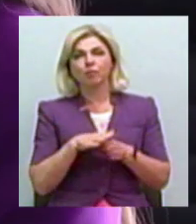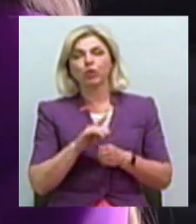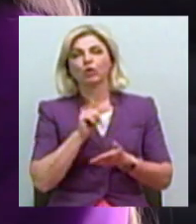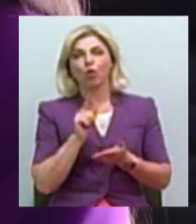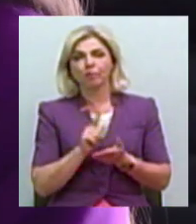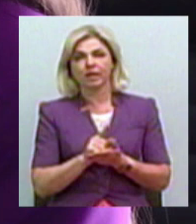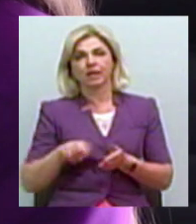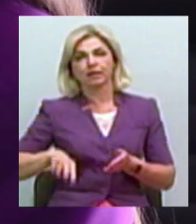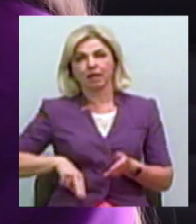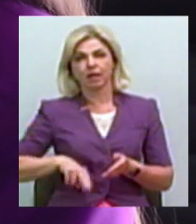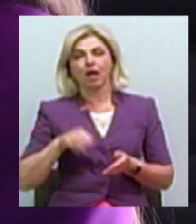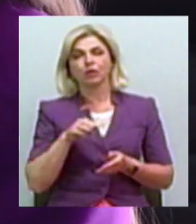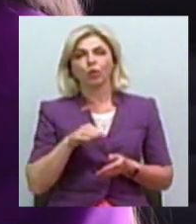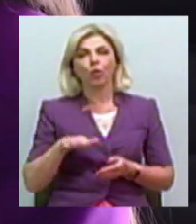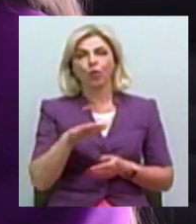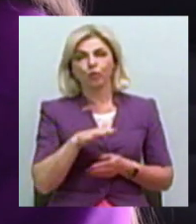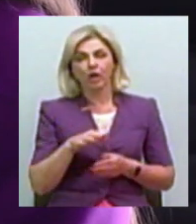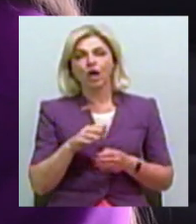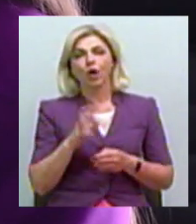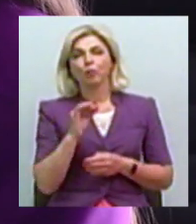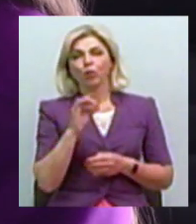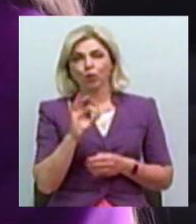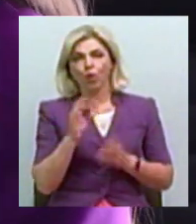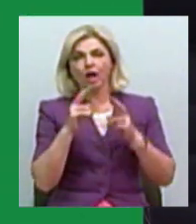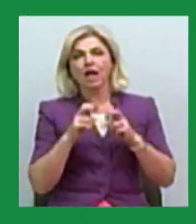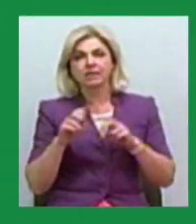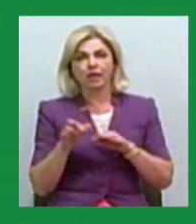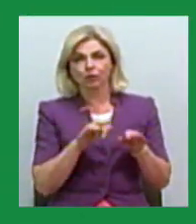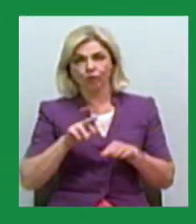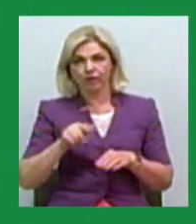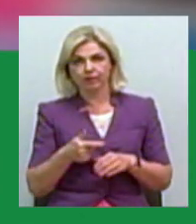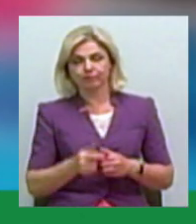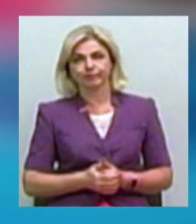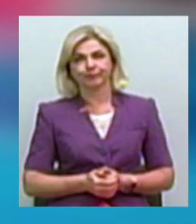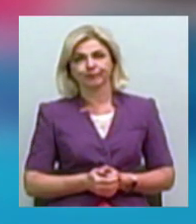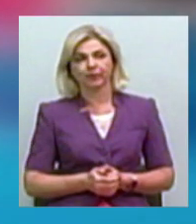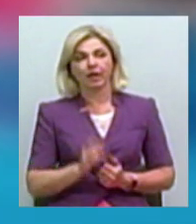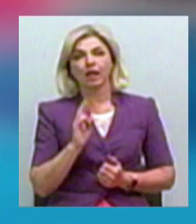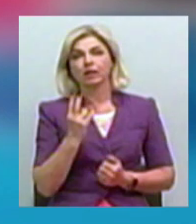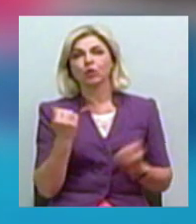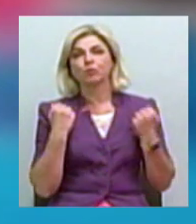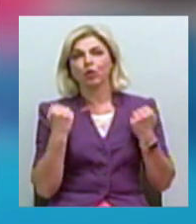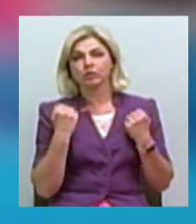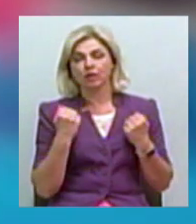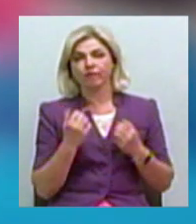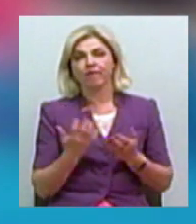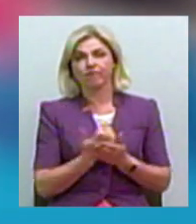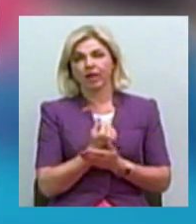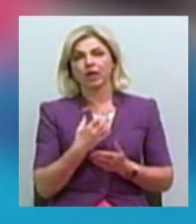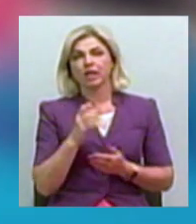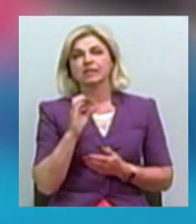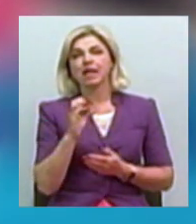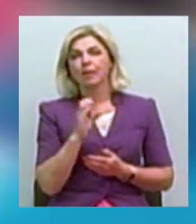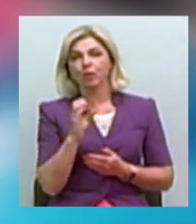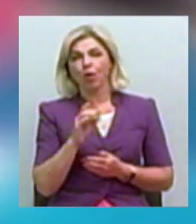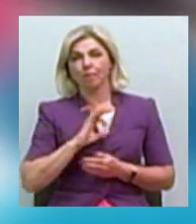директорки Територіального управління Державного бюро розслідувань Вікторії Басалаєвої. Миколаївський спортсмен Олег Колодій виграв срібну медаль на